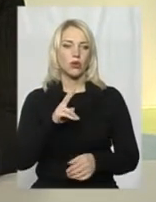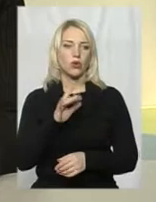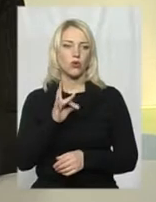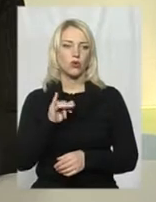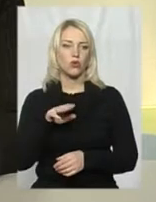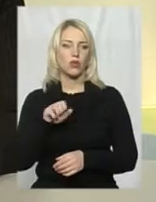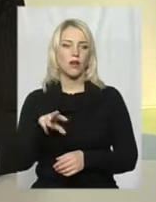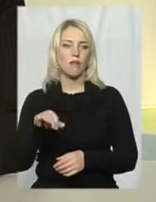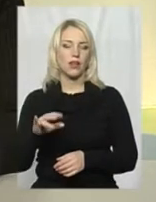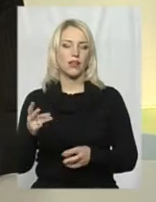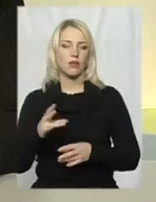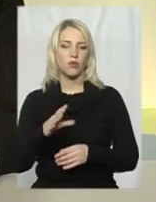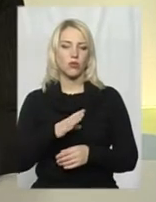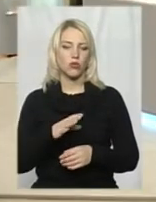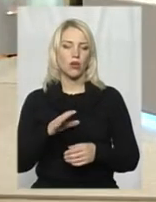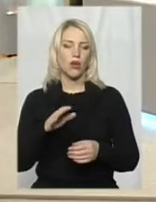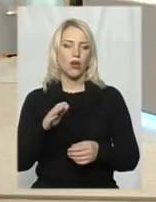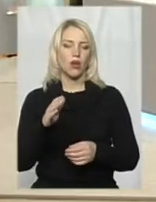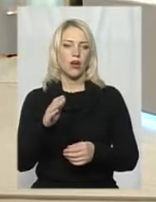Доводилося бути і бійцем УПА.